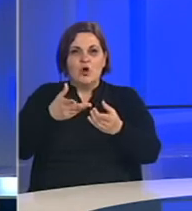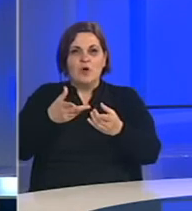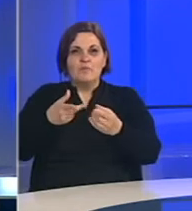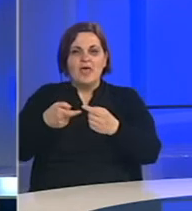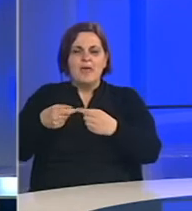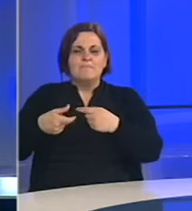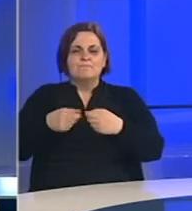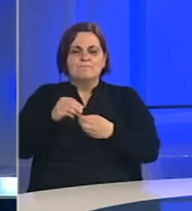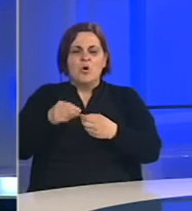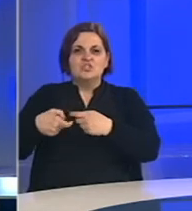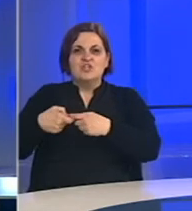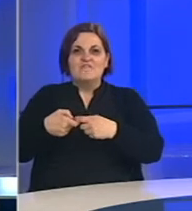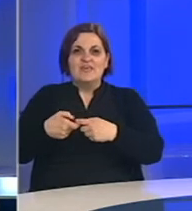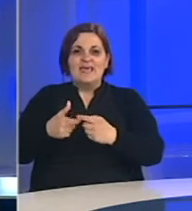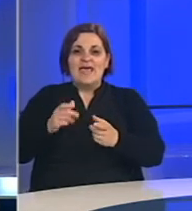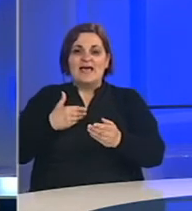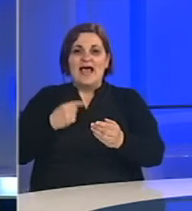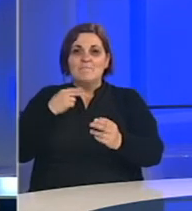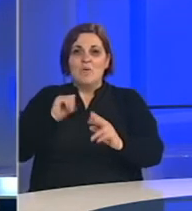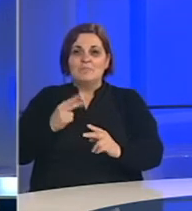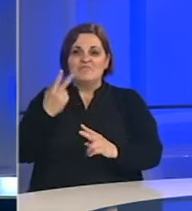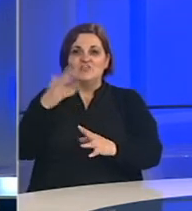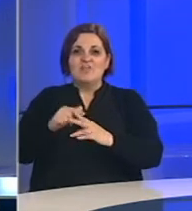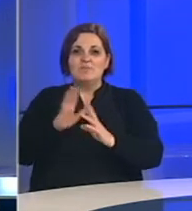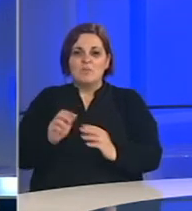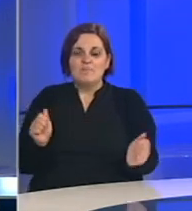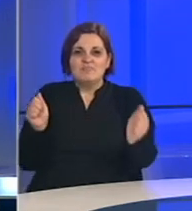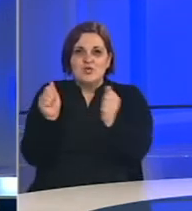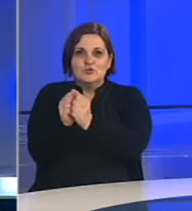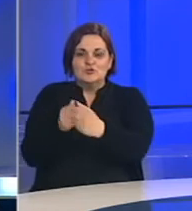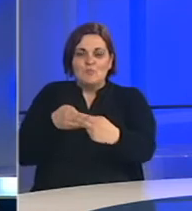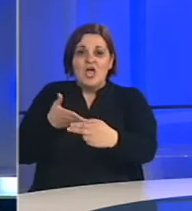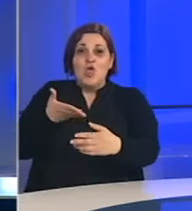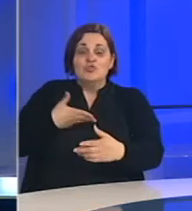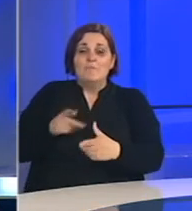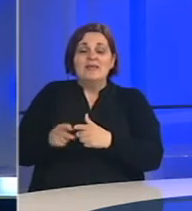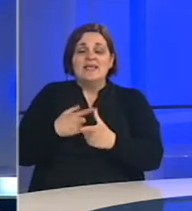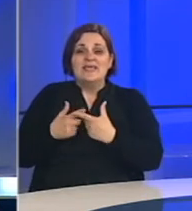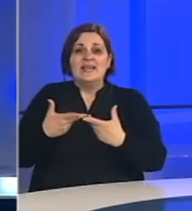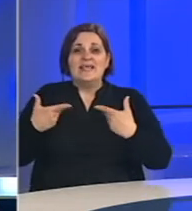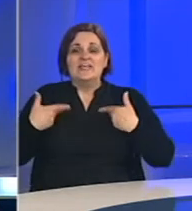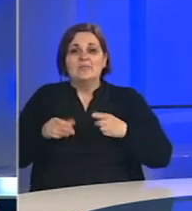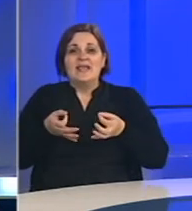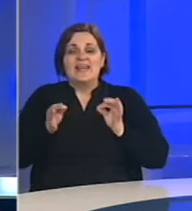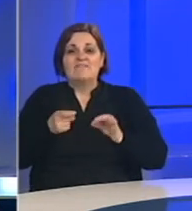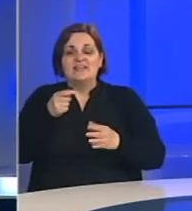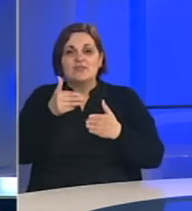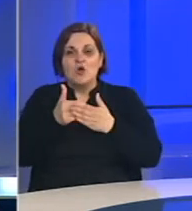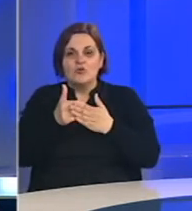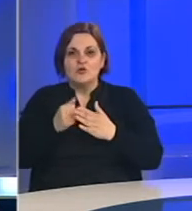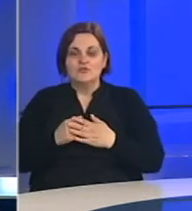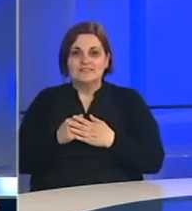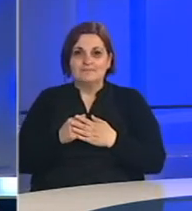konstelacijama upućeni jedni na druge tokom 24 sata dobili ili izgubili na kvalitete tih odnosa?